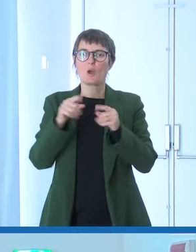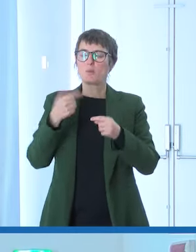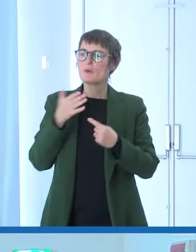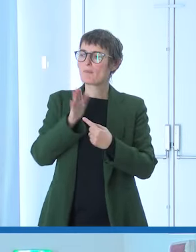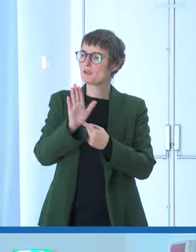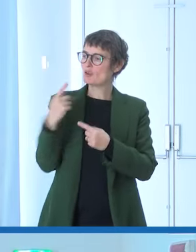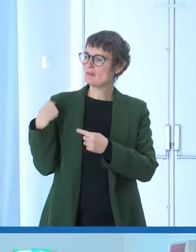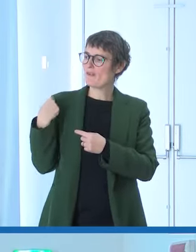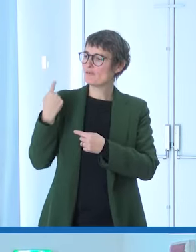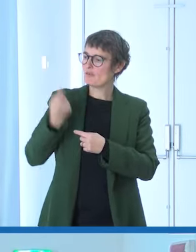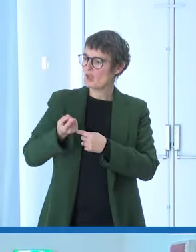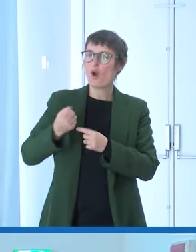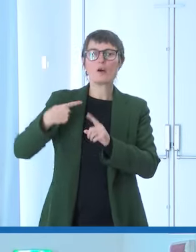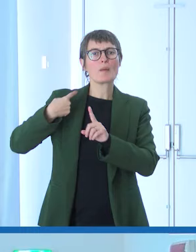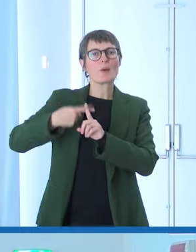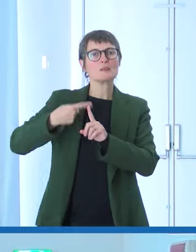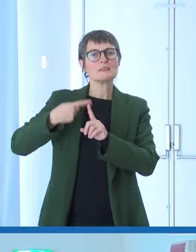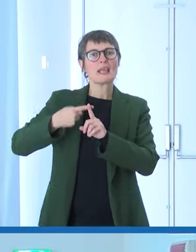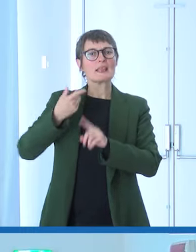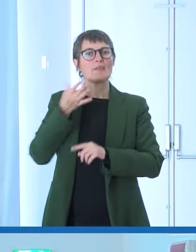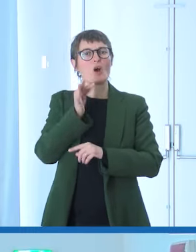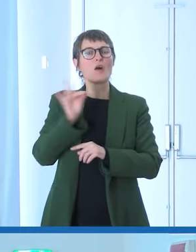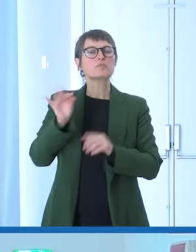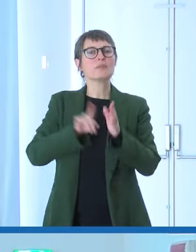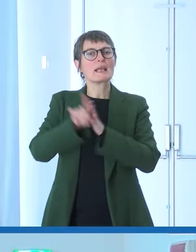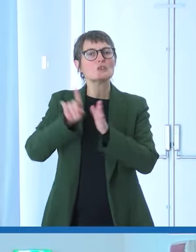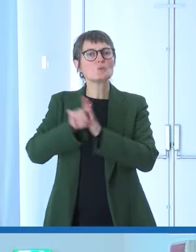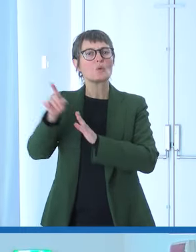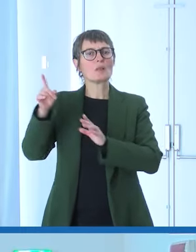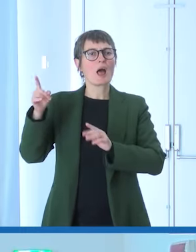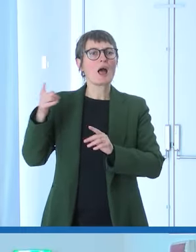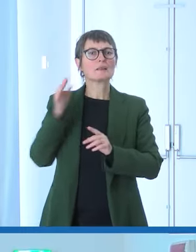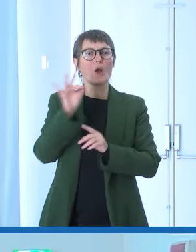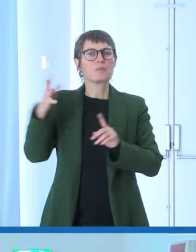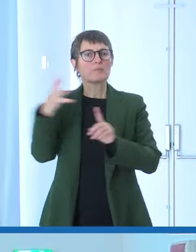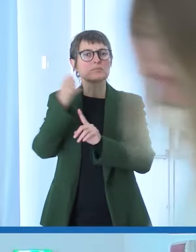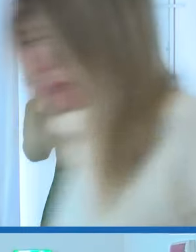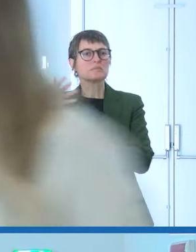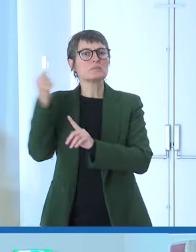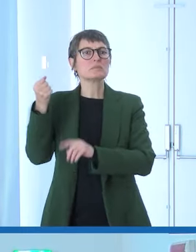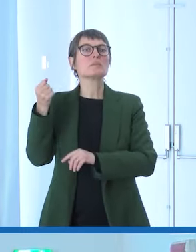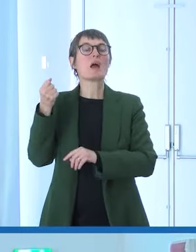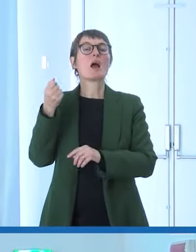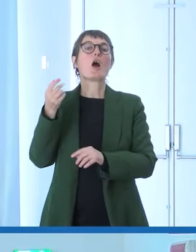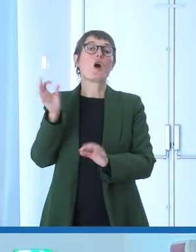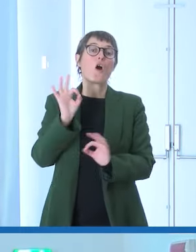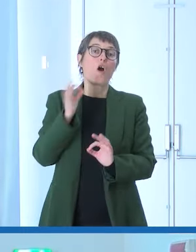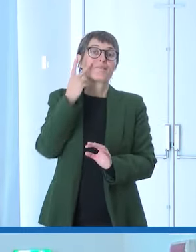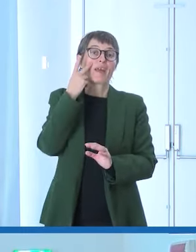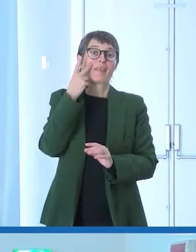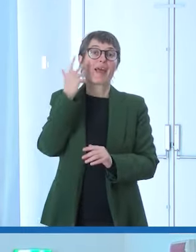raggiunti, dove ci sono ancora degli errori e come è possibile anche correggerli, dove bisogna fare attenzione.